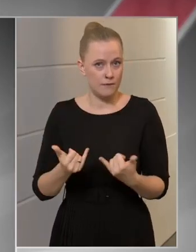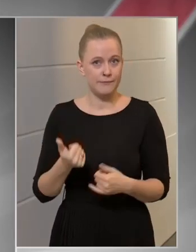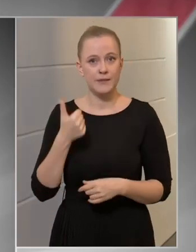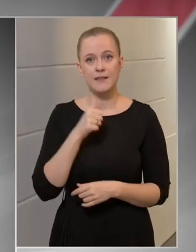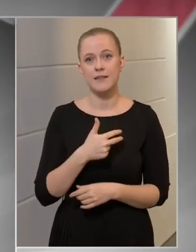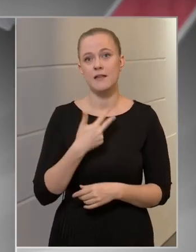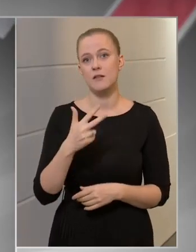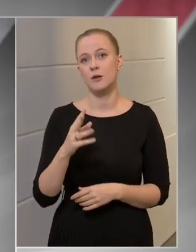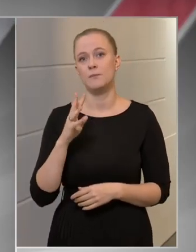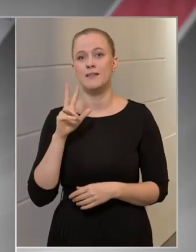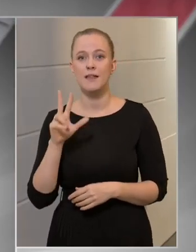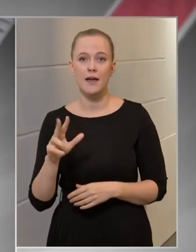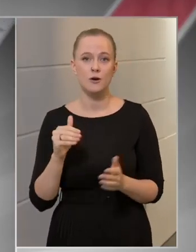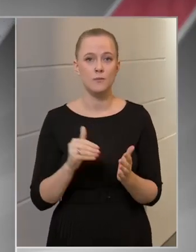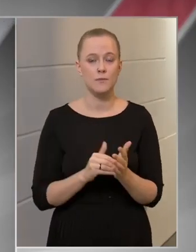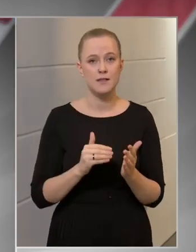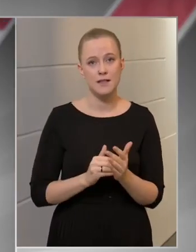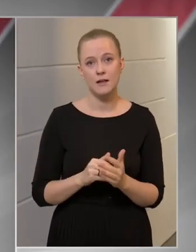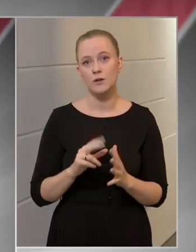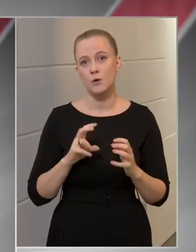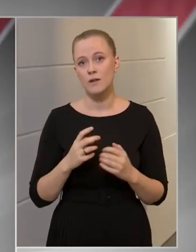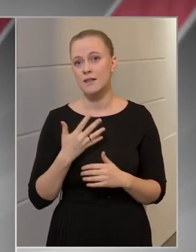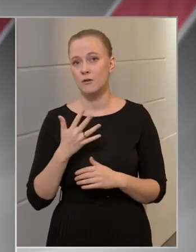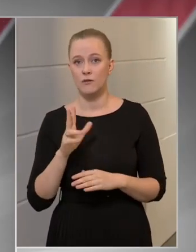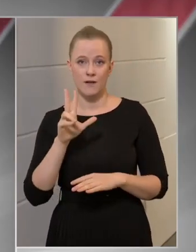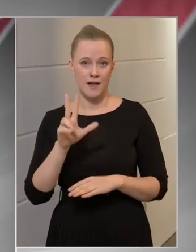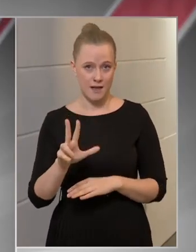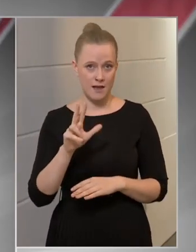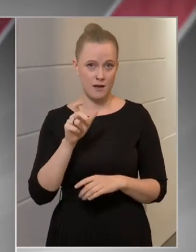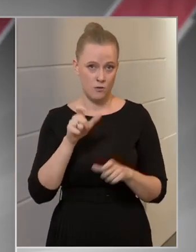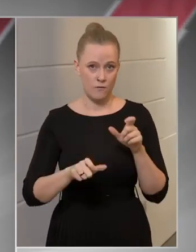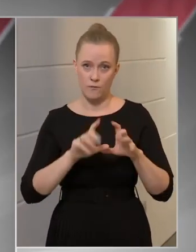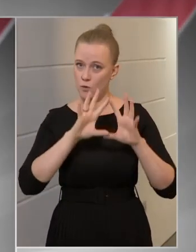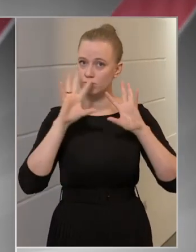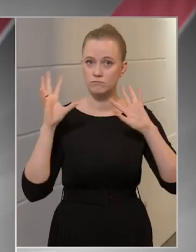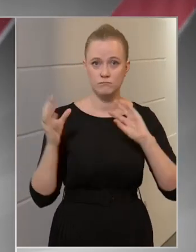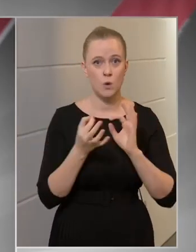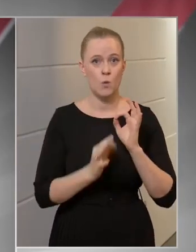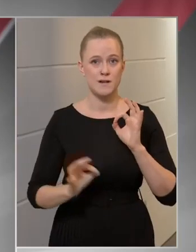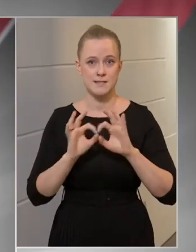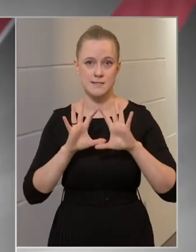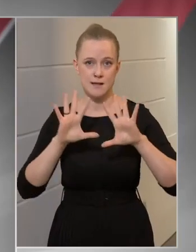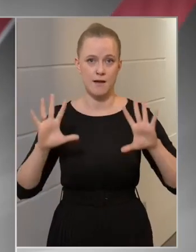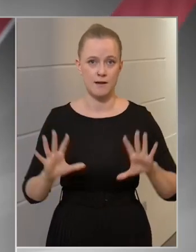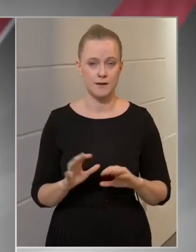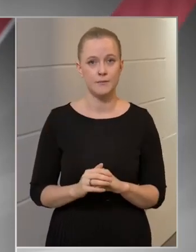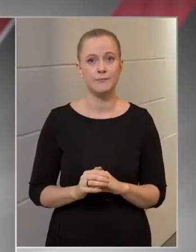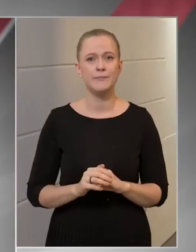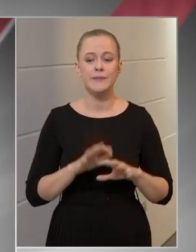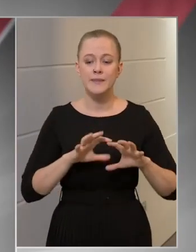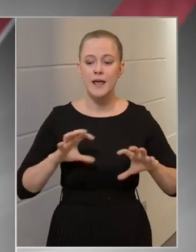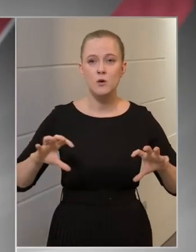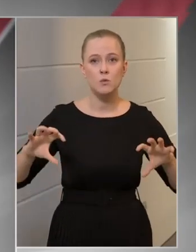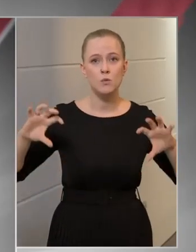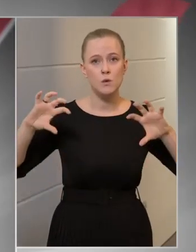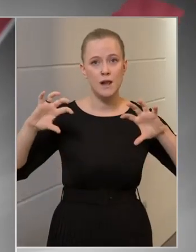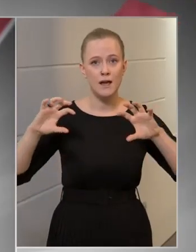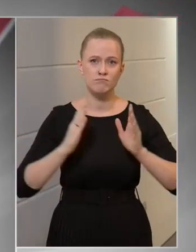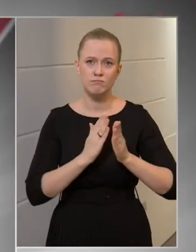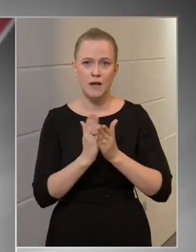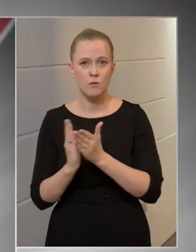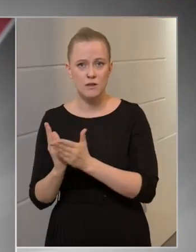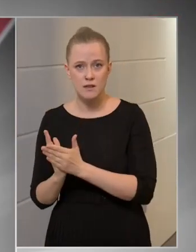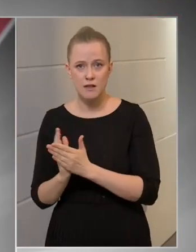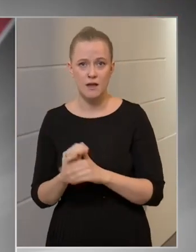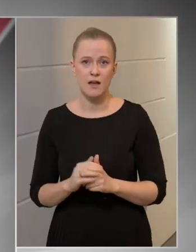133.853 fő országosan. A területi megoszlás azonban